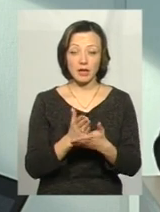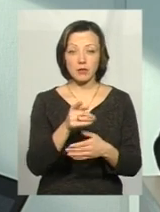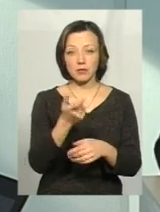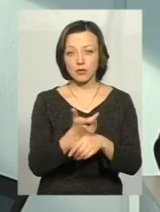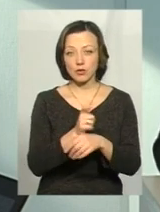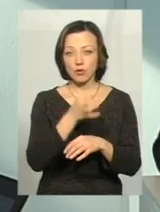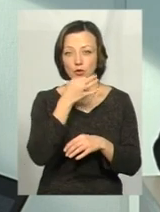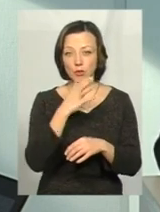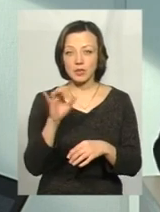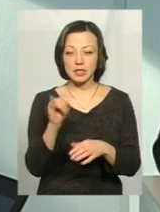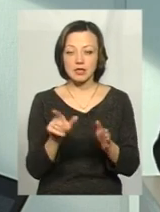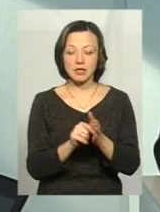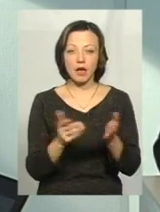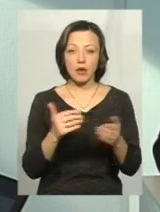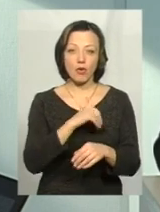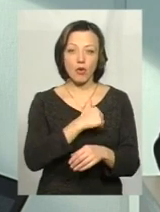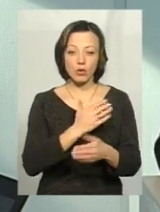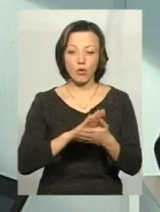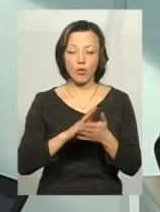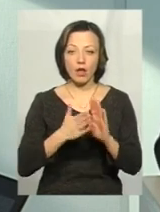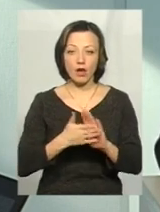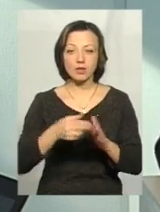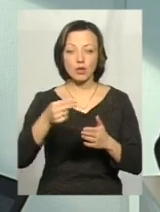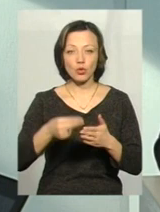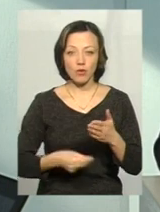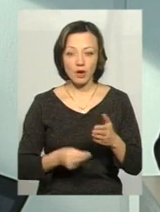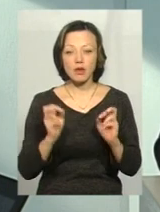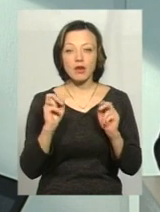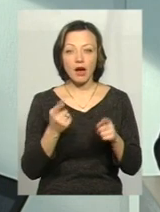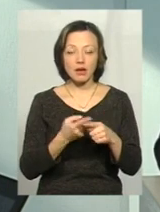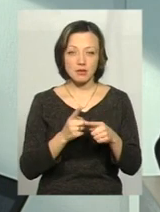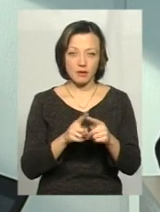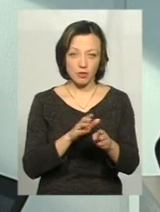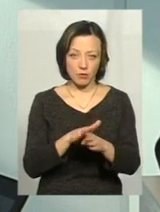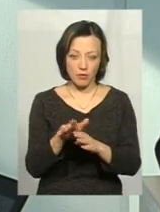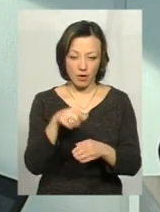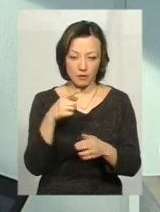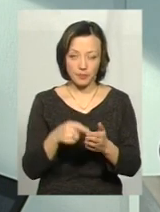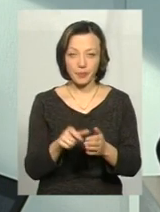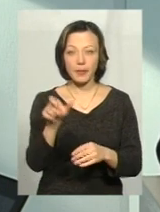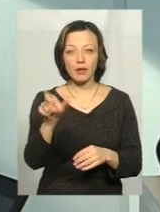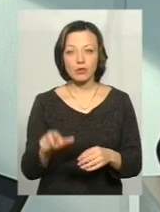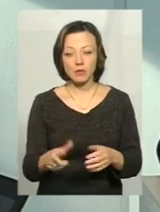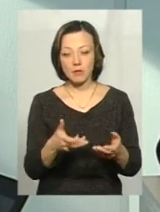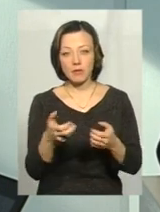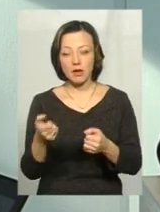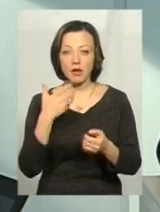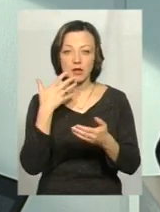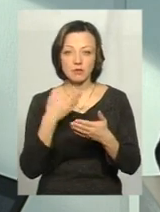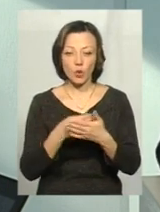більше подобається і з яким вона хоче укласти договір. Яким чином це відбувається? Особа бере свої